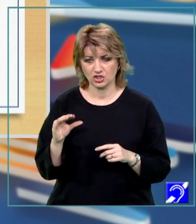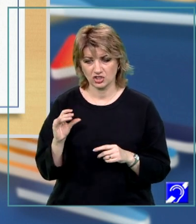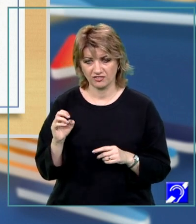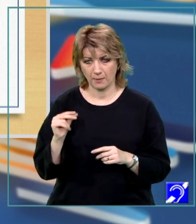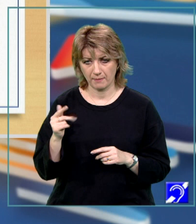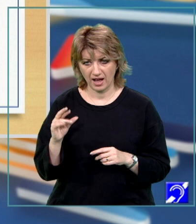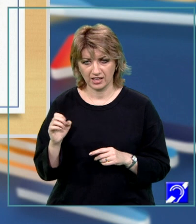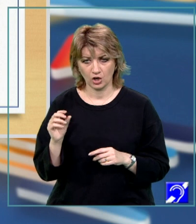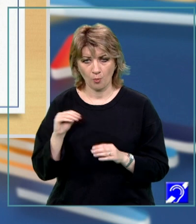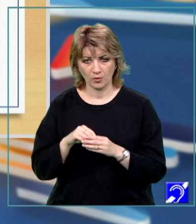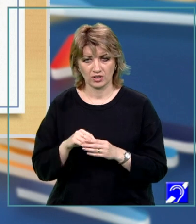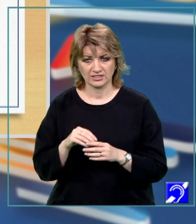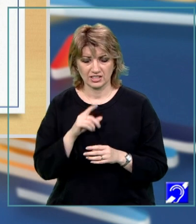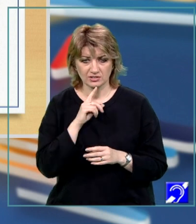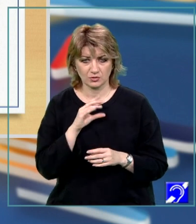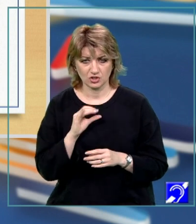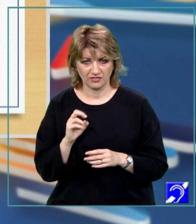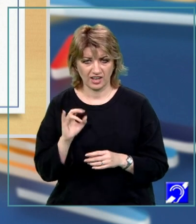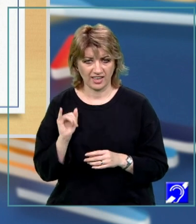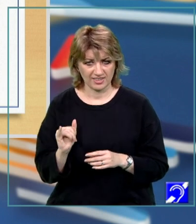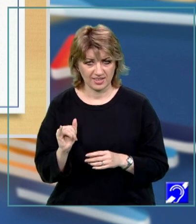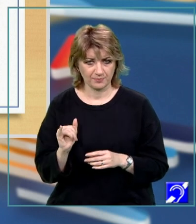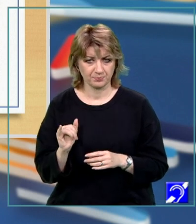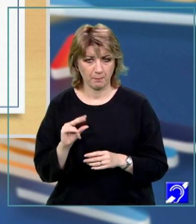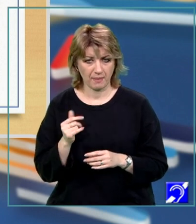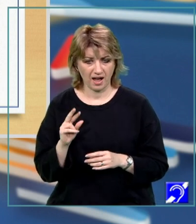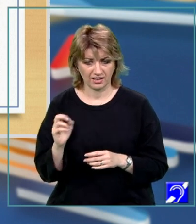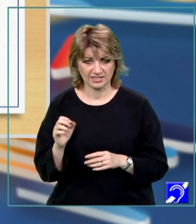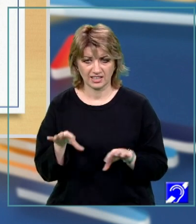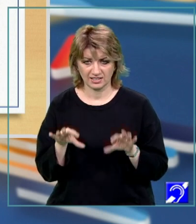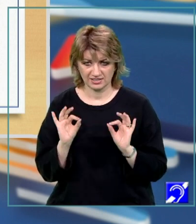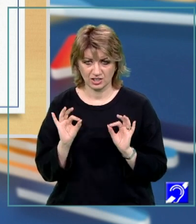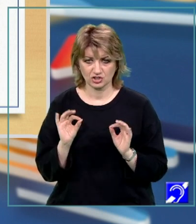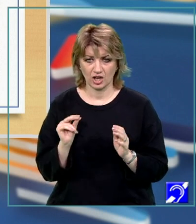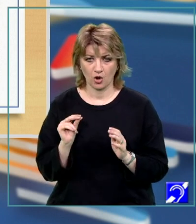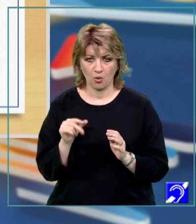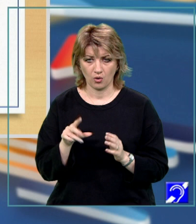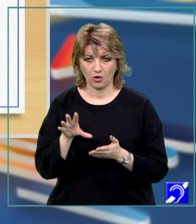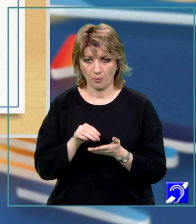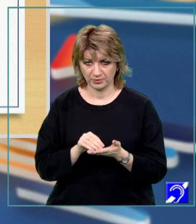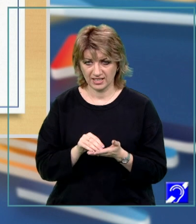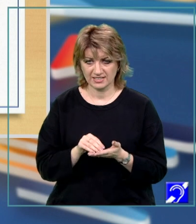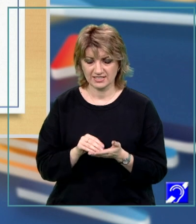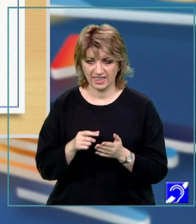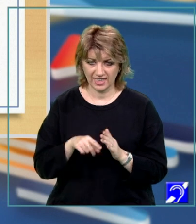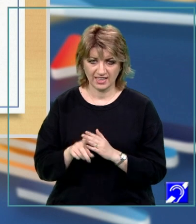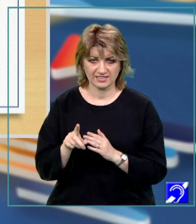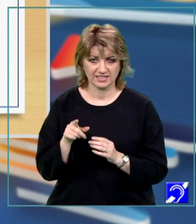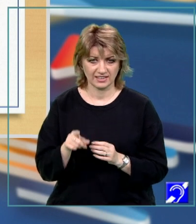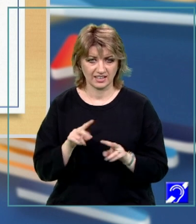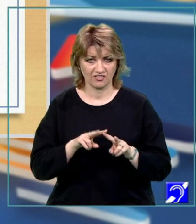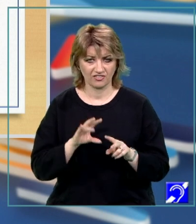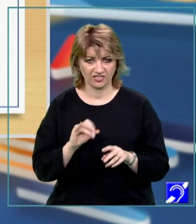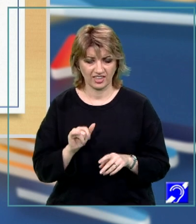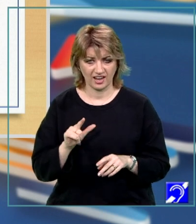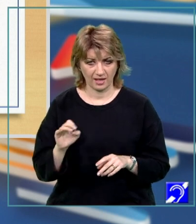pară în componența, este vorba de cifra I. Cifra I pară se găsește în componența copiei, atunci se iese din instrucțiunea Y. Deci,